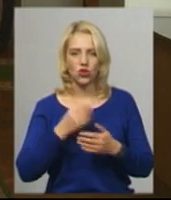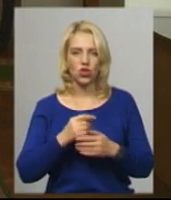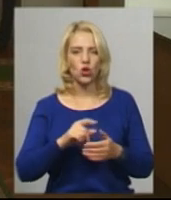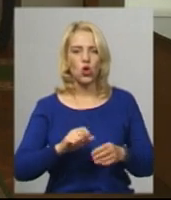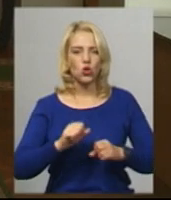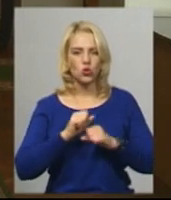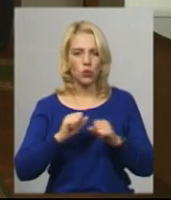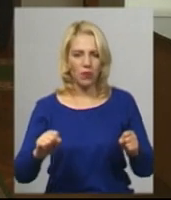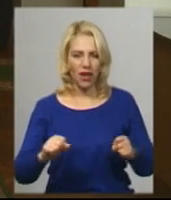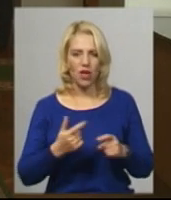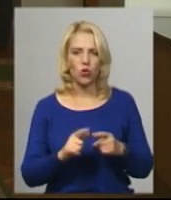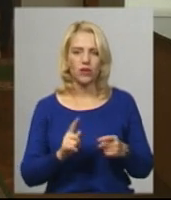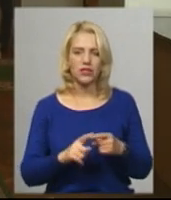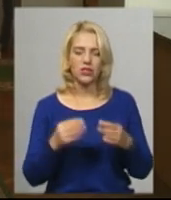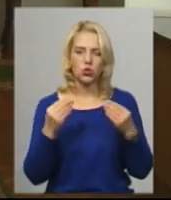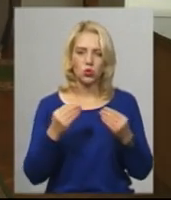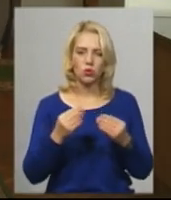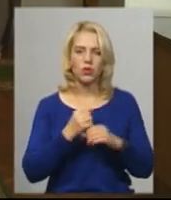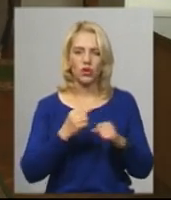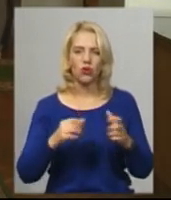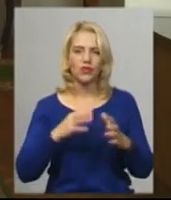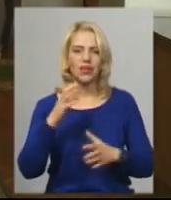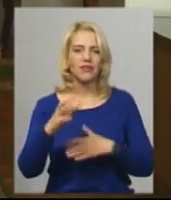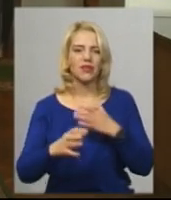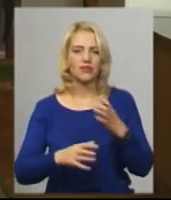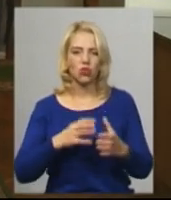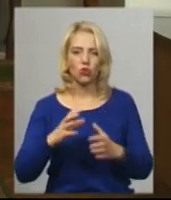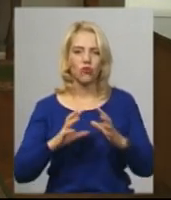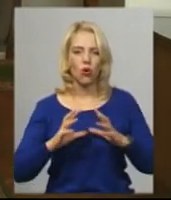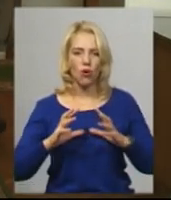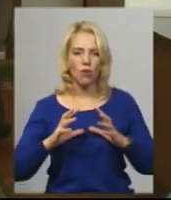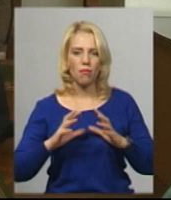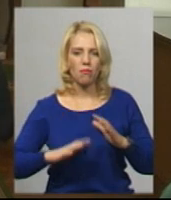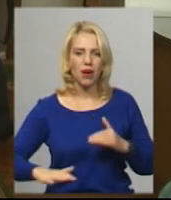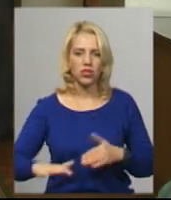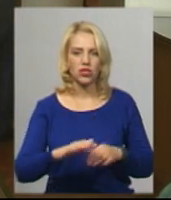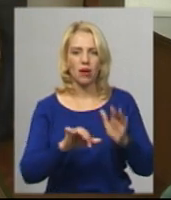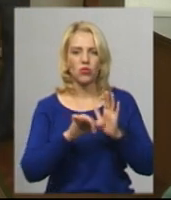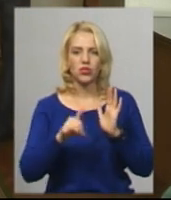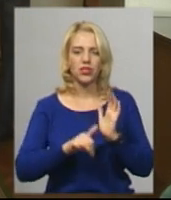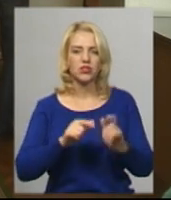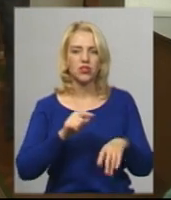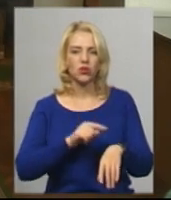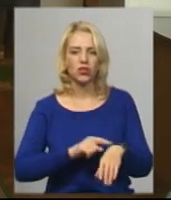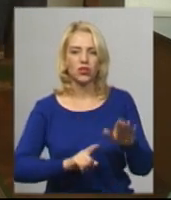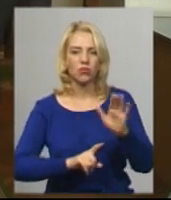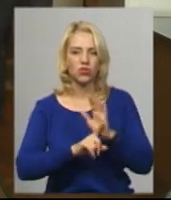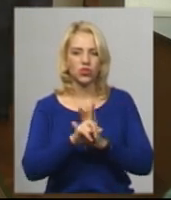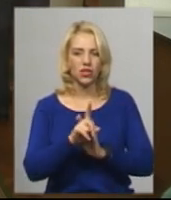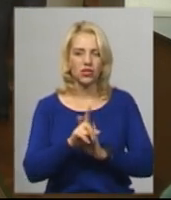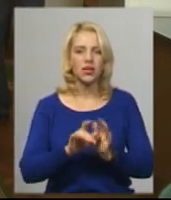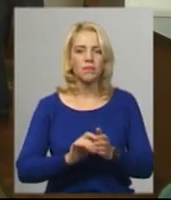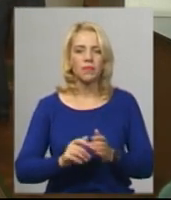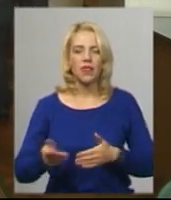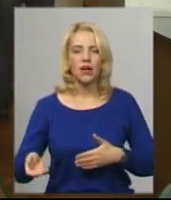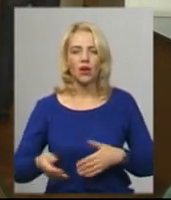українських, так і супергероїв світового масштабу. І о 16-й годині розпочнеться хода